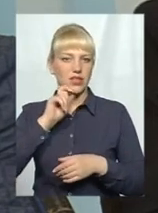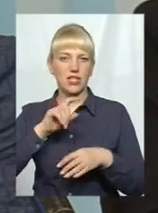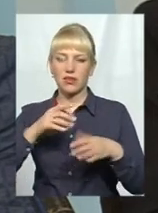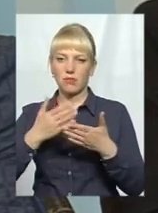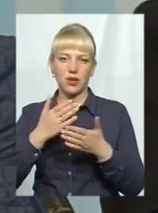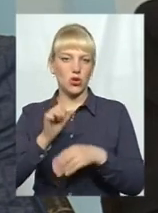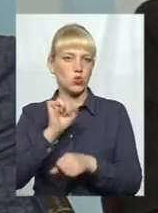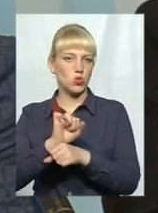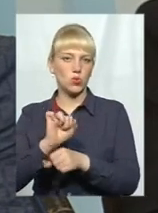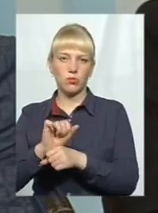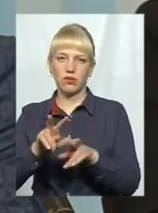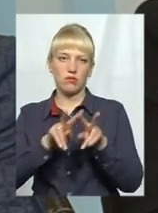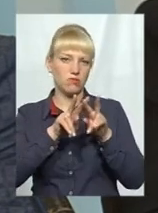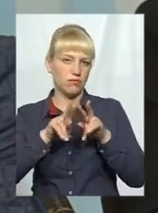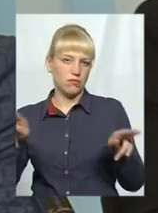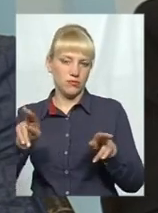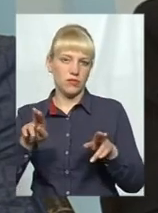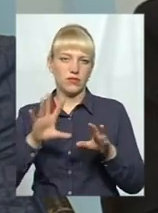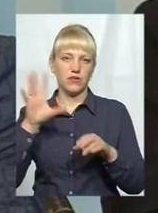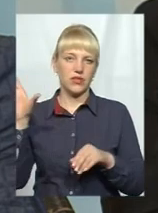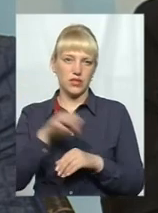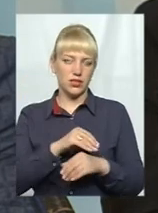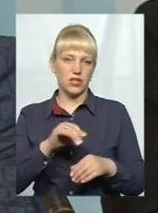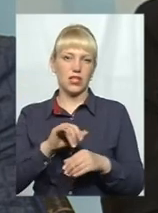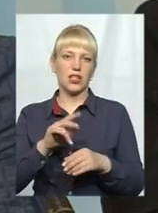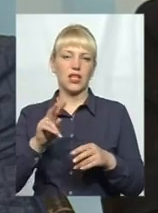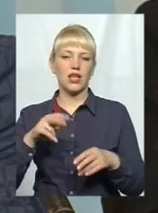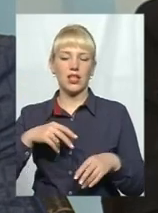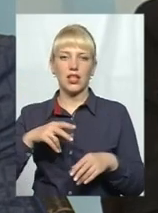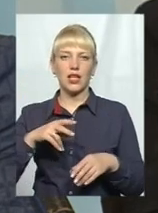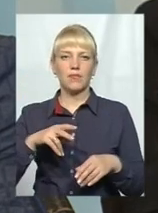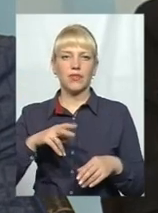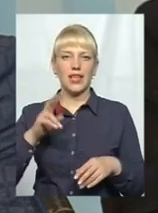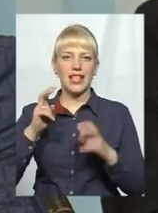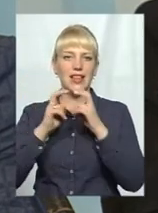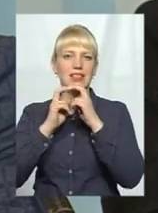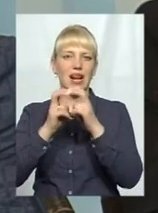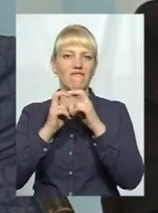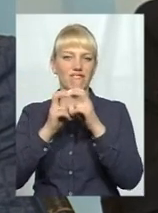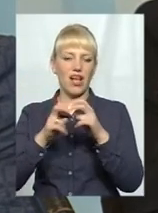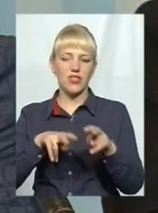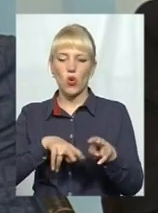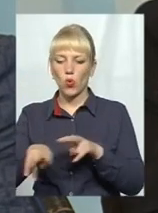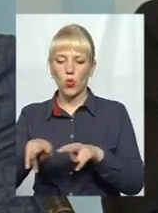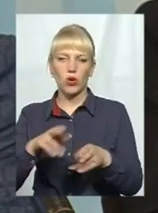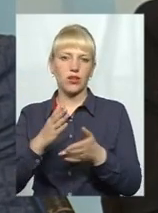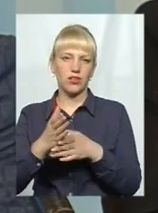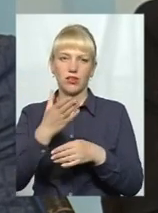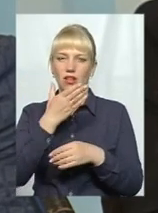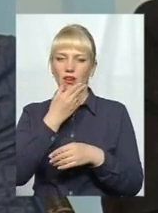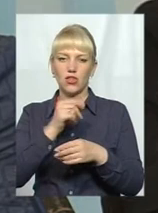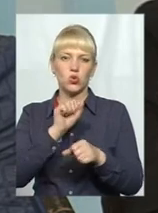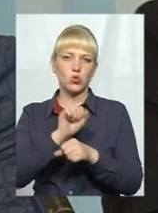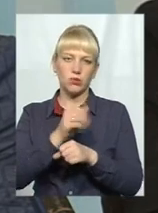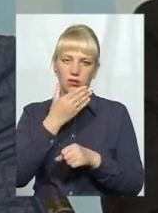зупинки є в одному архетипі. Вздовж трамвайних колій теж виглядають досить непогано. Є зупинка, є кіоски, відповідно, але вона